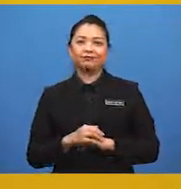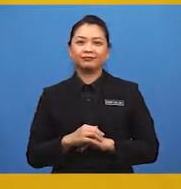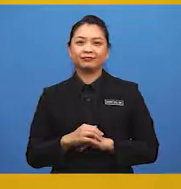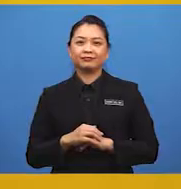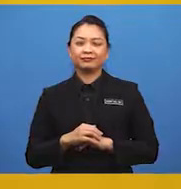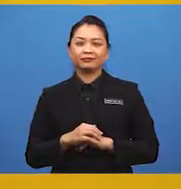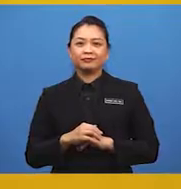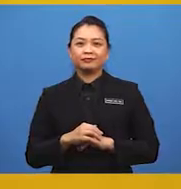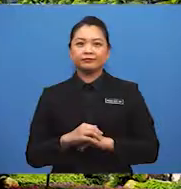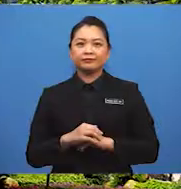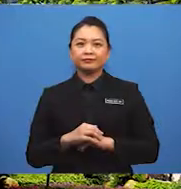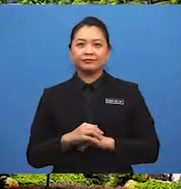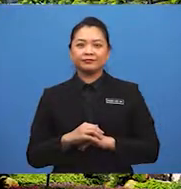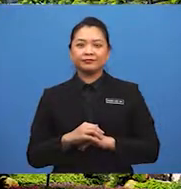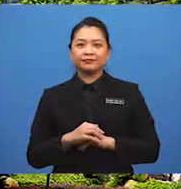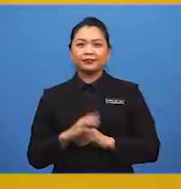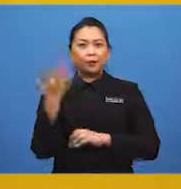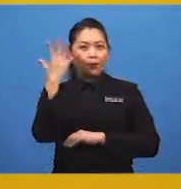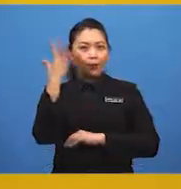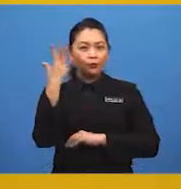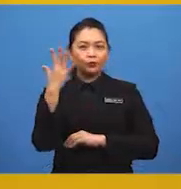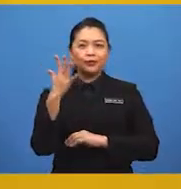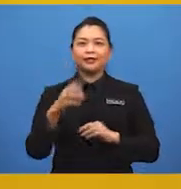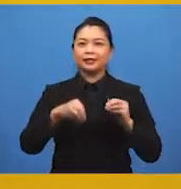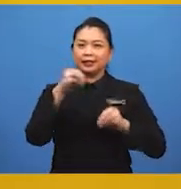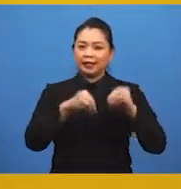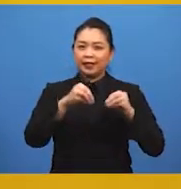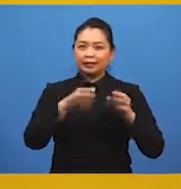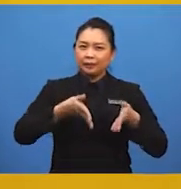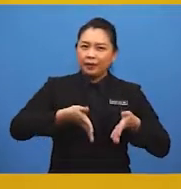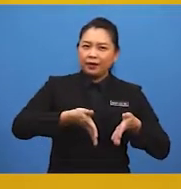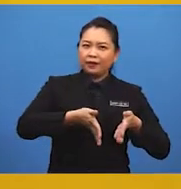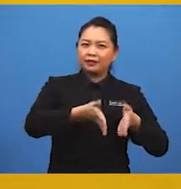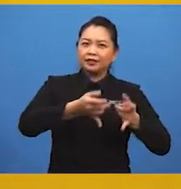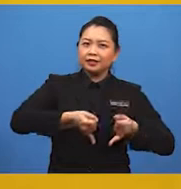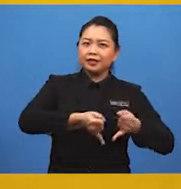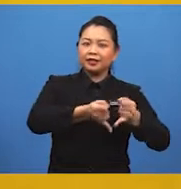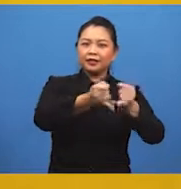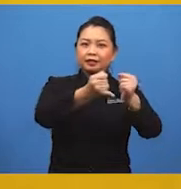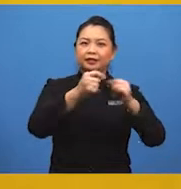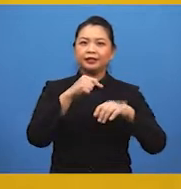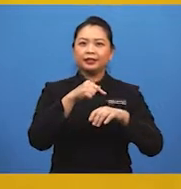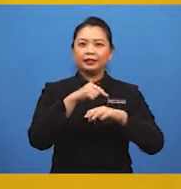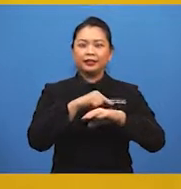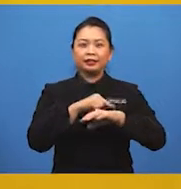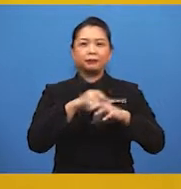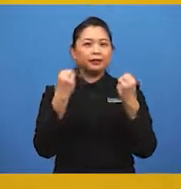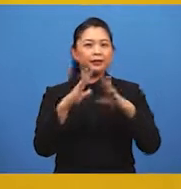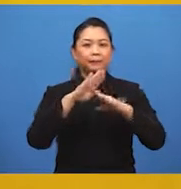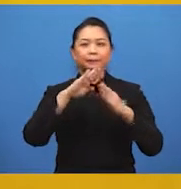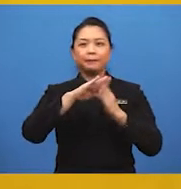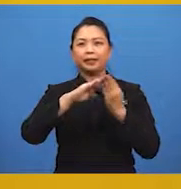Kuala Lumpur. Pokok juga ditanam di sepanjang jalan raya di kebanyakan